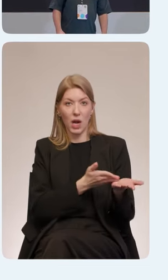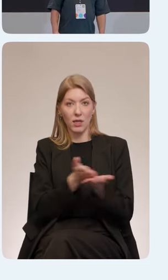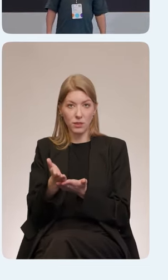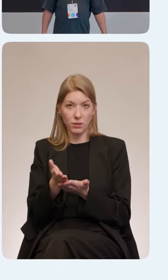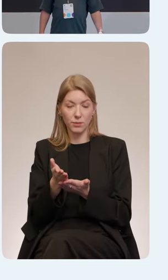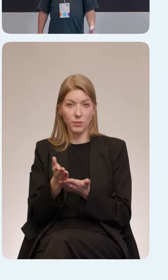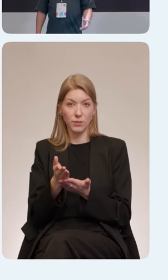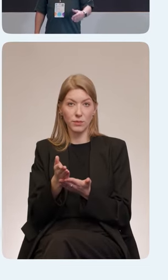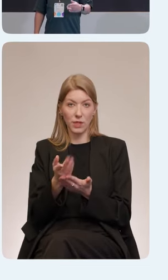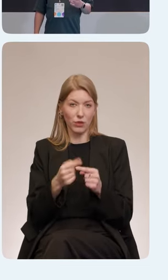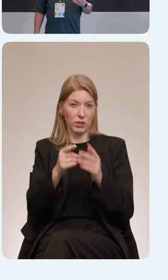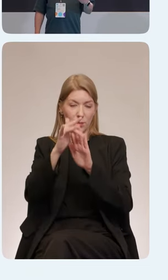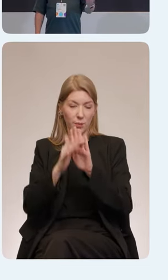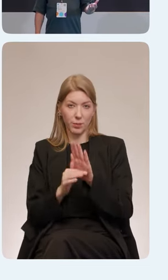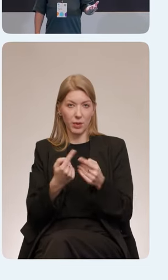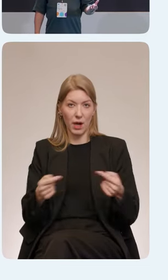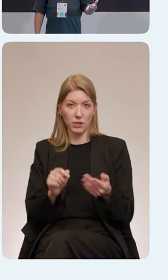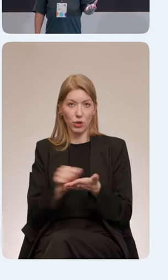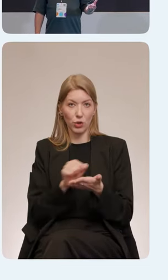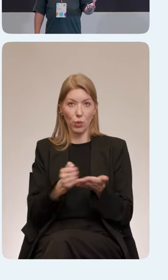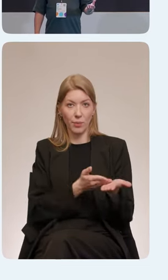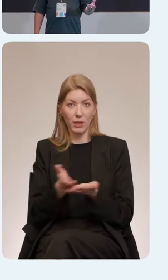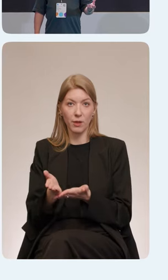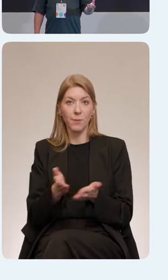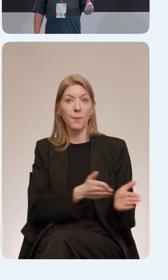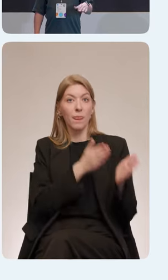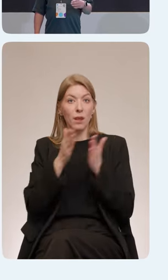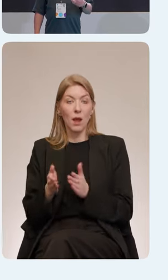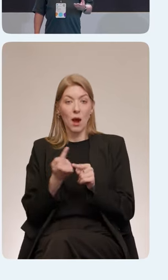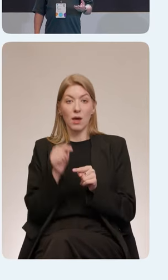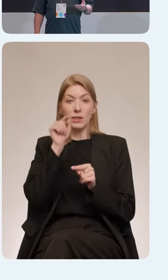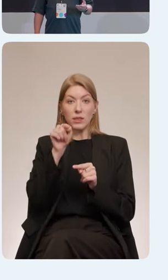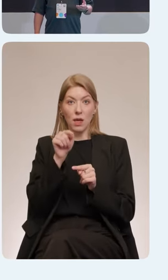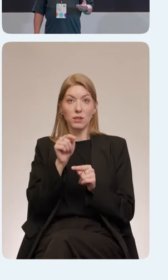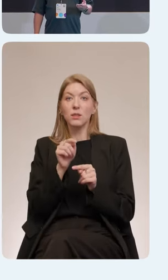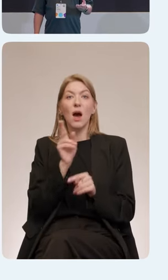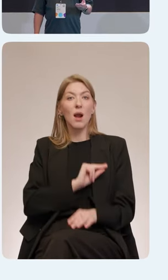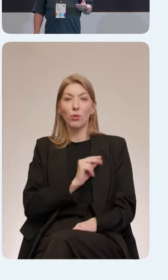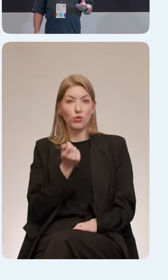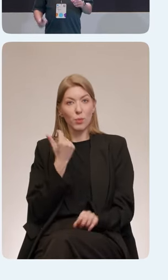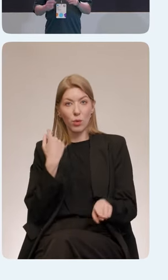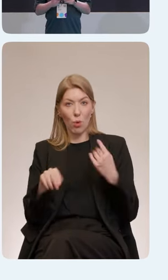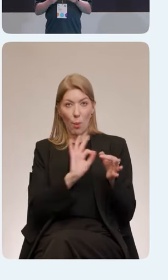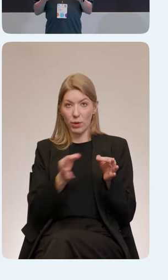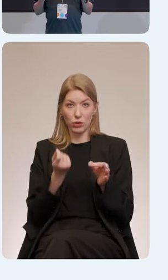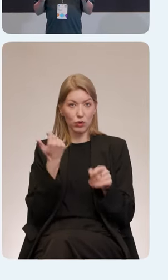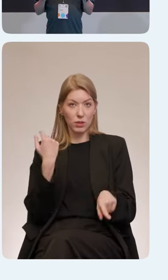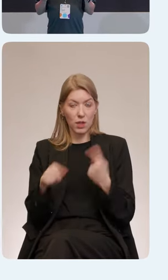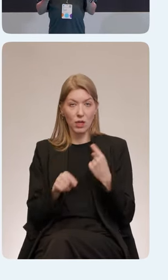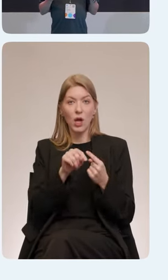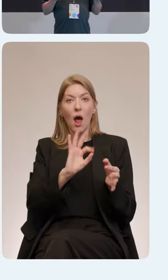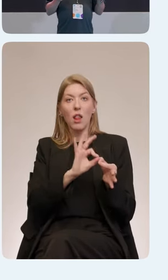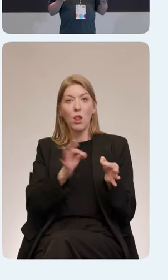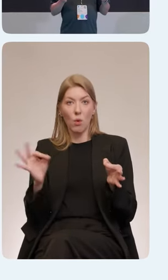и вот это все. Accessibility api, она мыслит немножко по-другому. Ей важна роль, которую